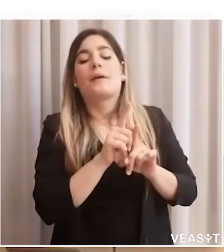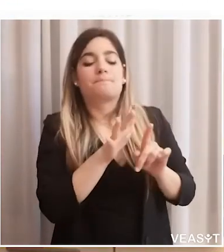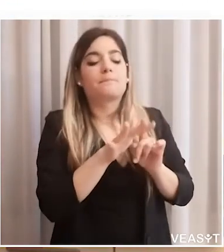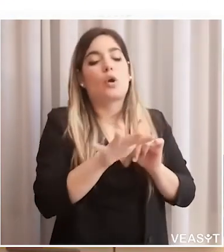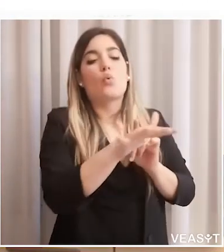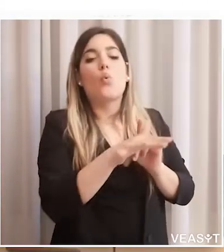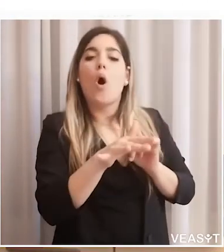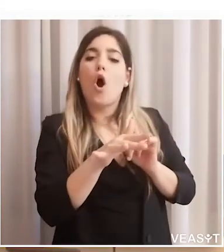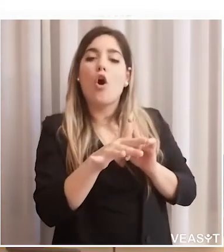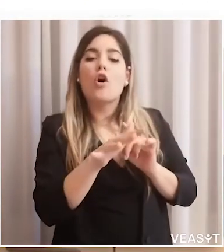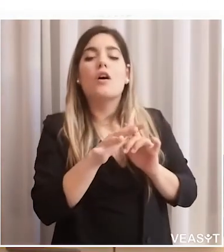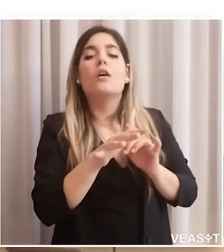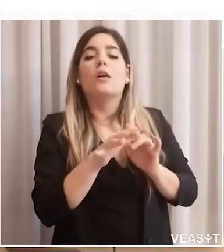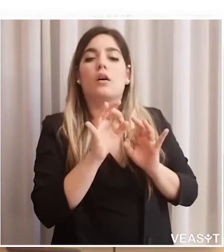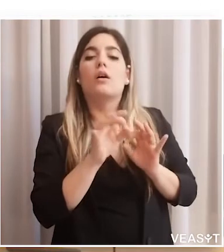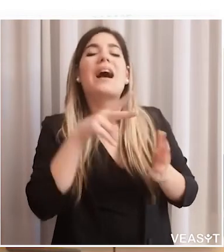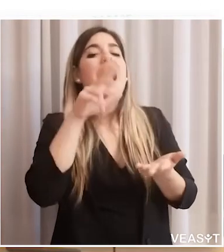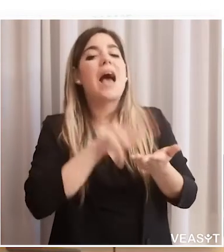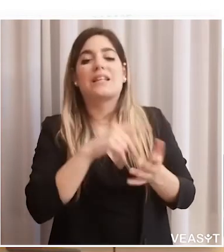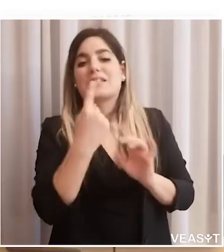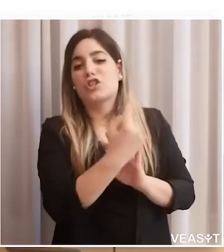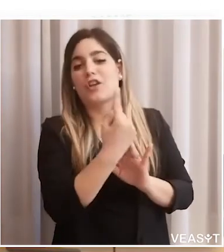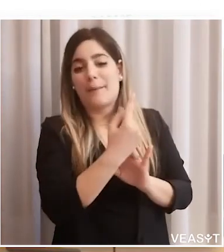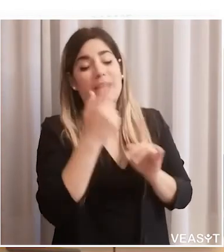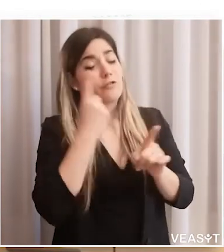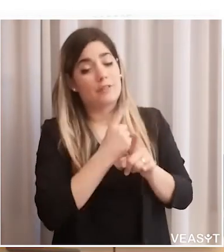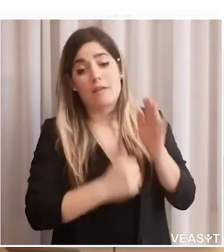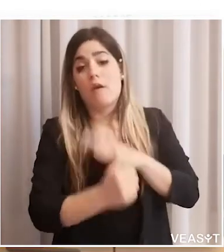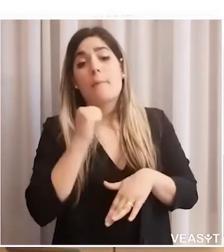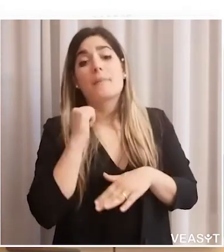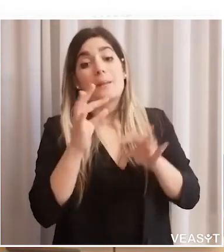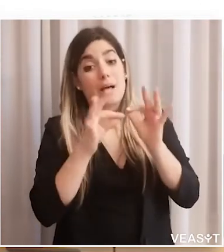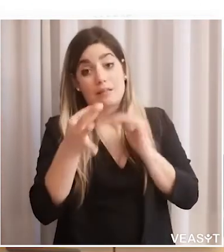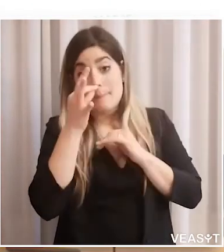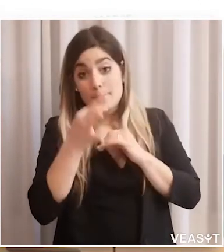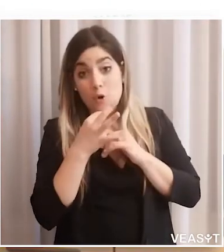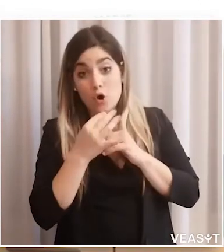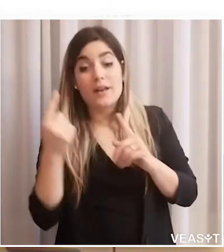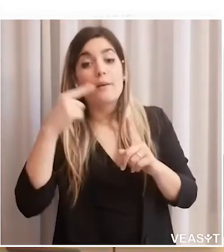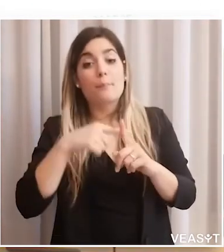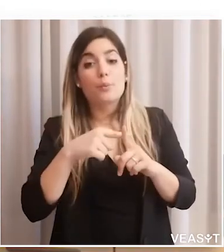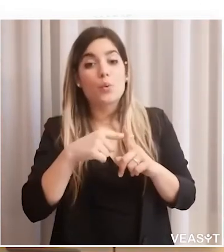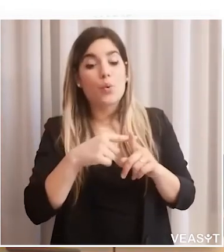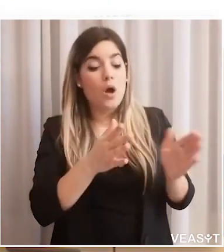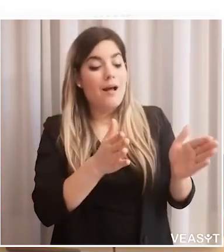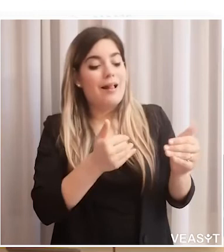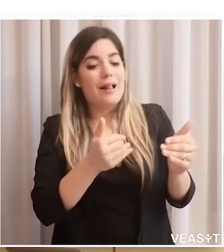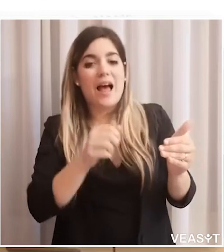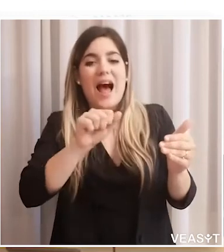essere accolta in uno spazio che garantisce l'isolamento e la sicurezza della struttura